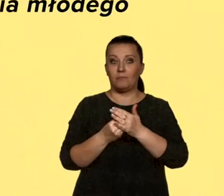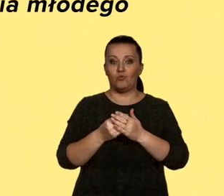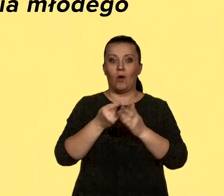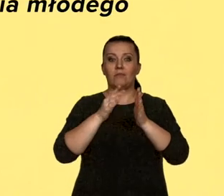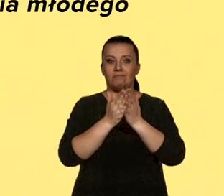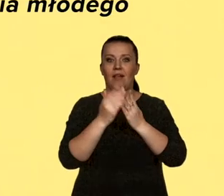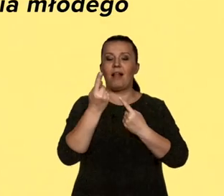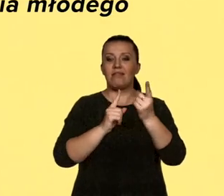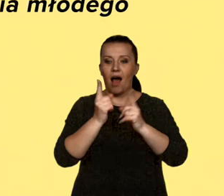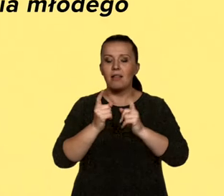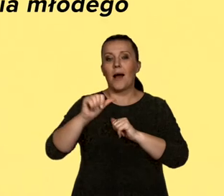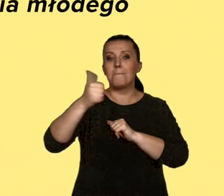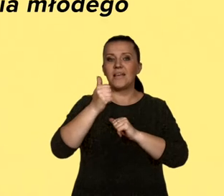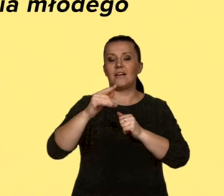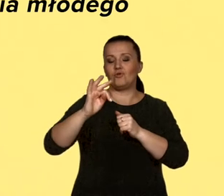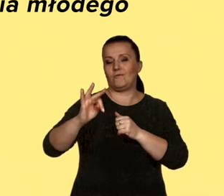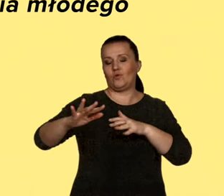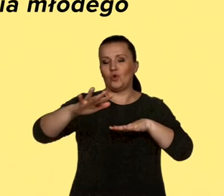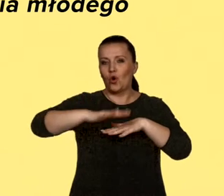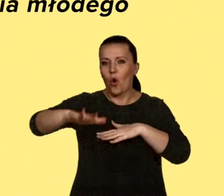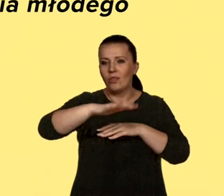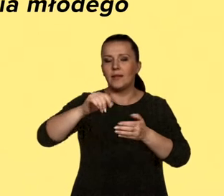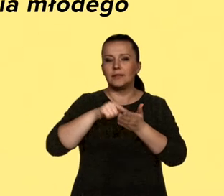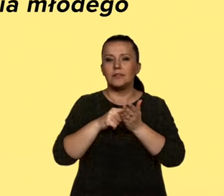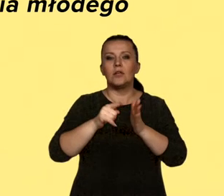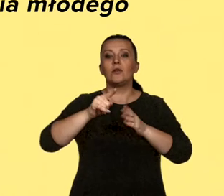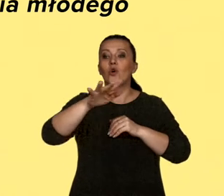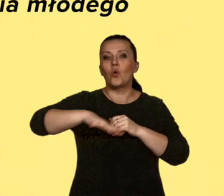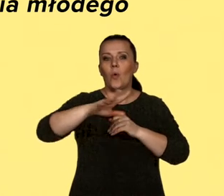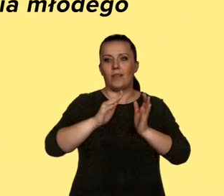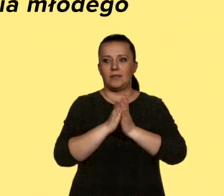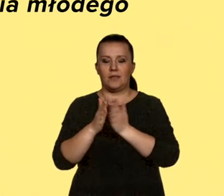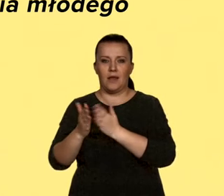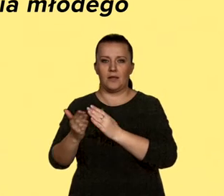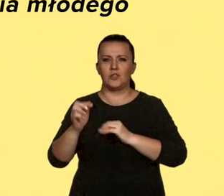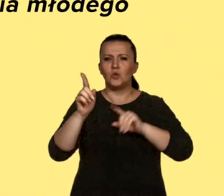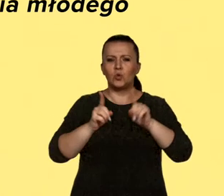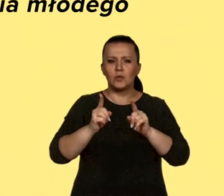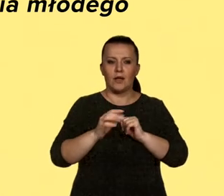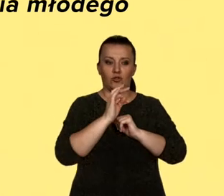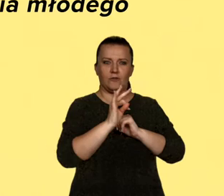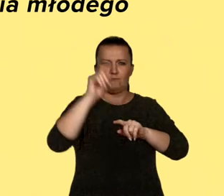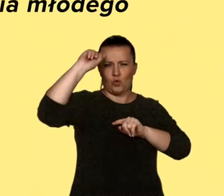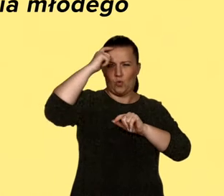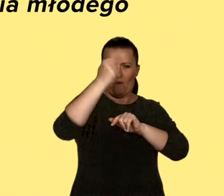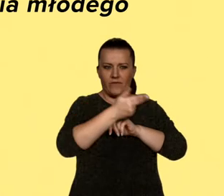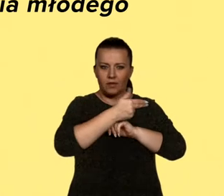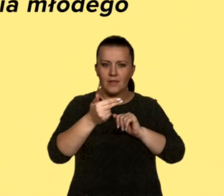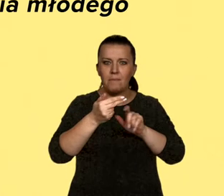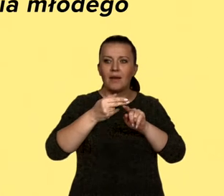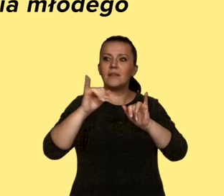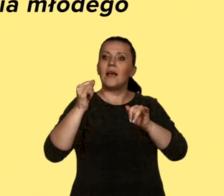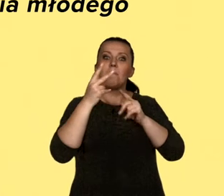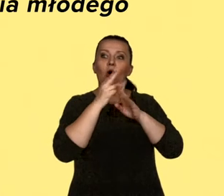Pierwszym kontekstem, z którym przyjdzie nam się zmierzyć jest kontekst literacki, czyli jak dany motyw, jak dany temat funkcjonuje w innych dziełach